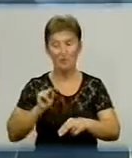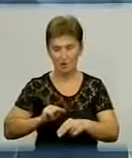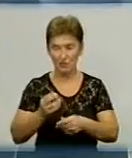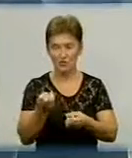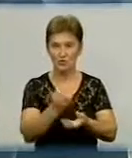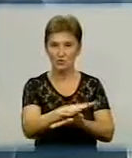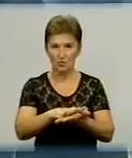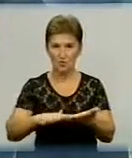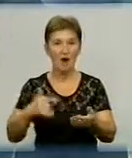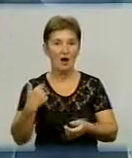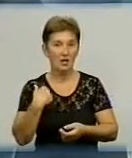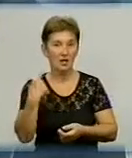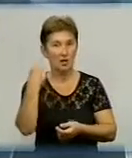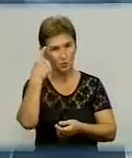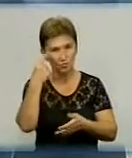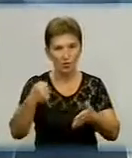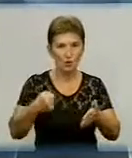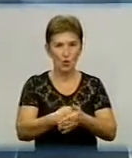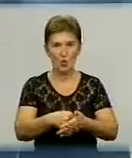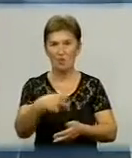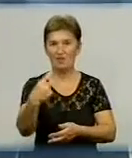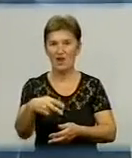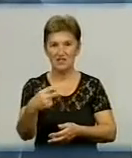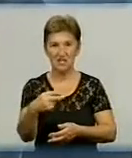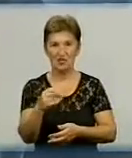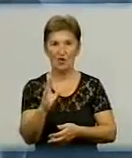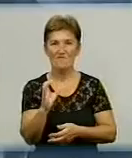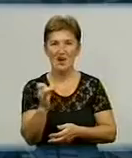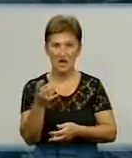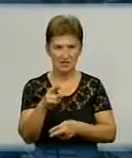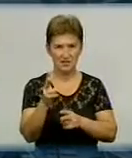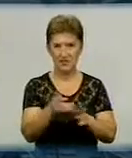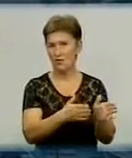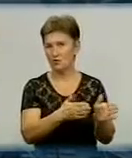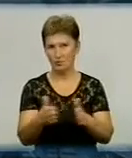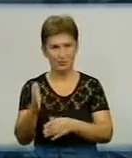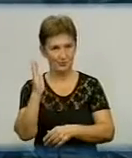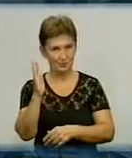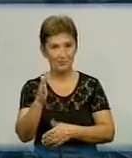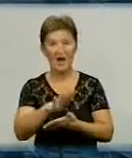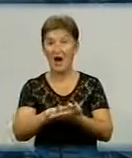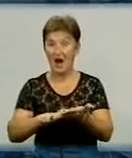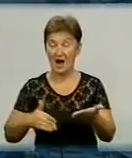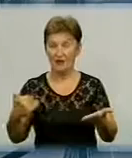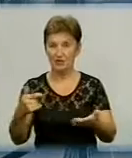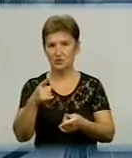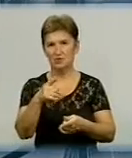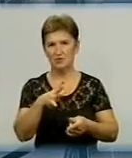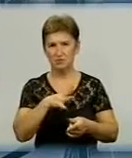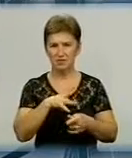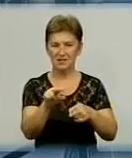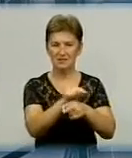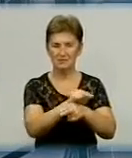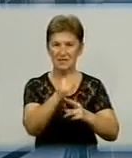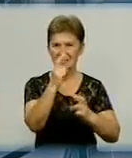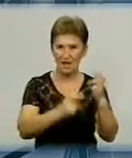ми приблизно до 20 вересня в мене на цій роботи вийхали. Раніше котельня обслуговувала завод, психіатричну лікарню